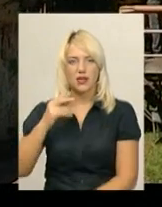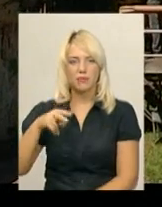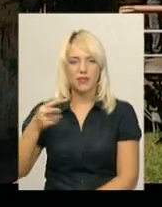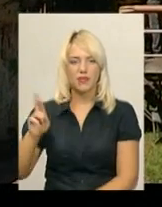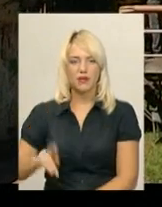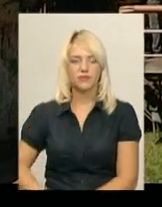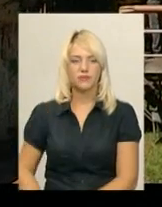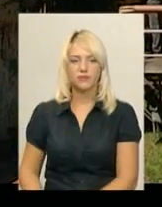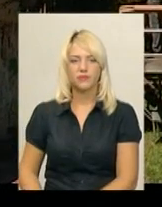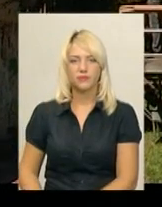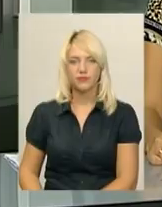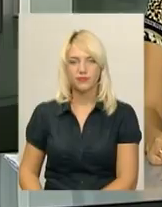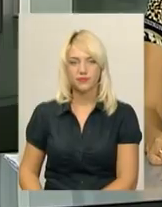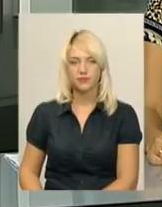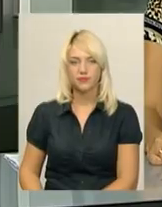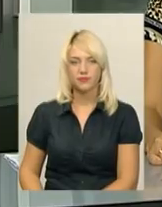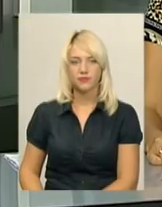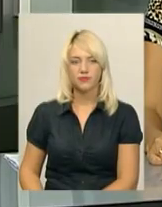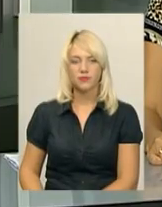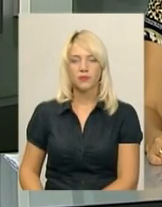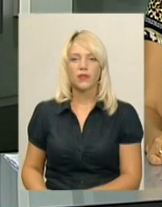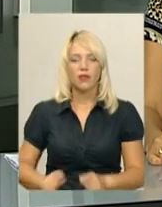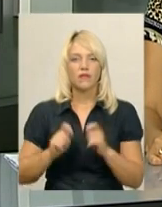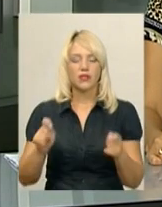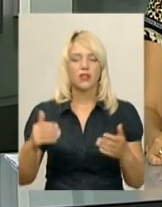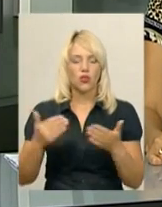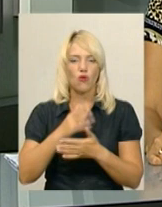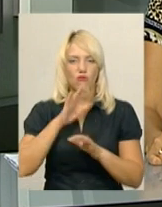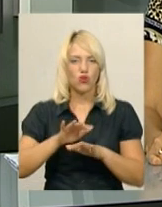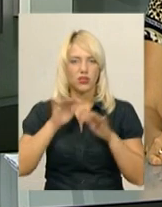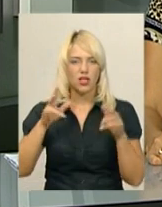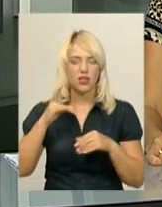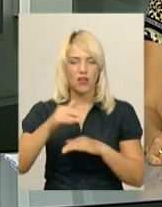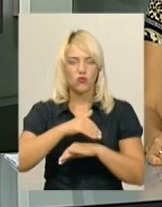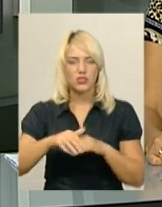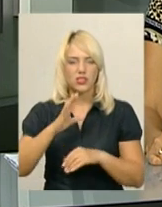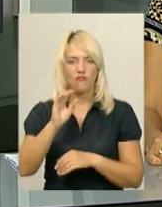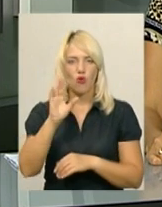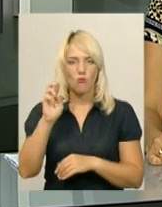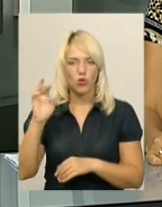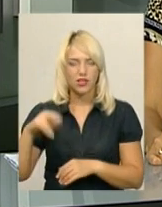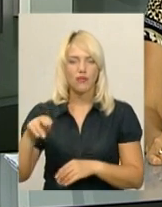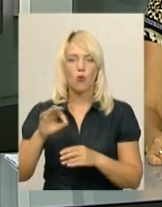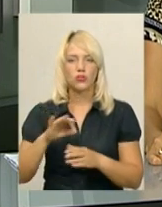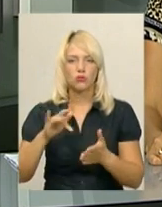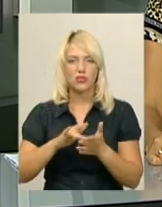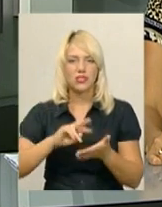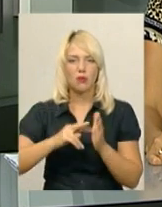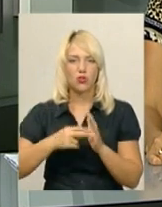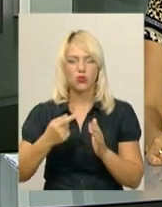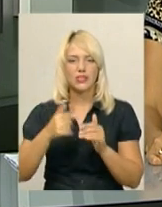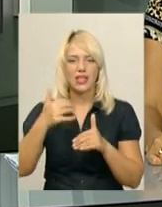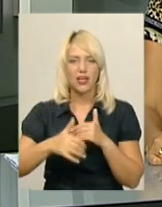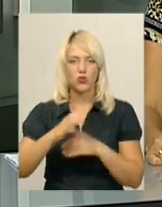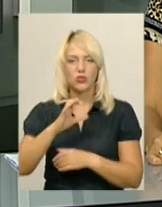Новини Поділля. Центр. Відкриття нового фонтану на вулиці Свободи, що в обласному центрі заплановано на середину